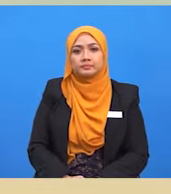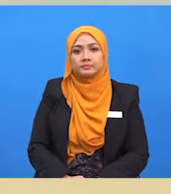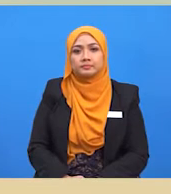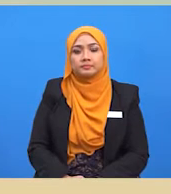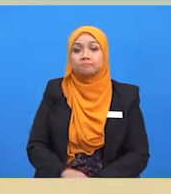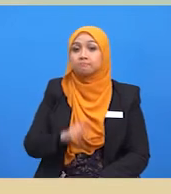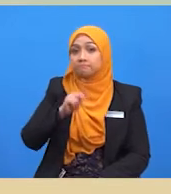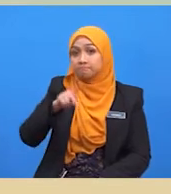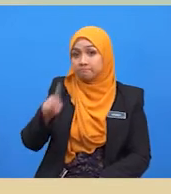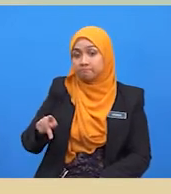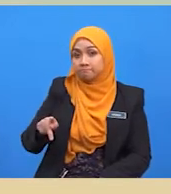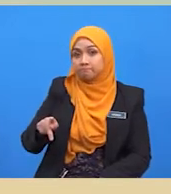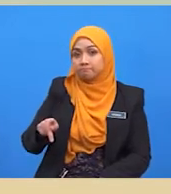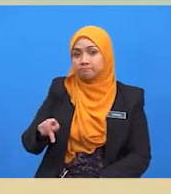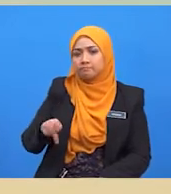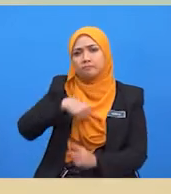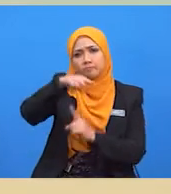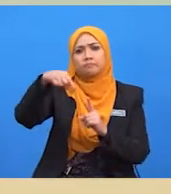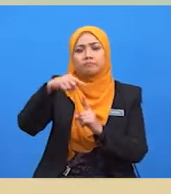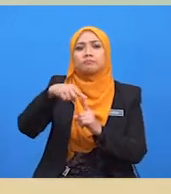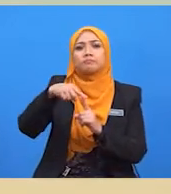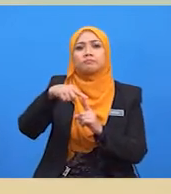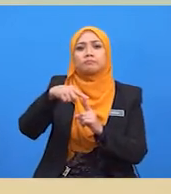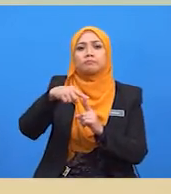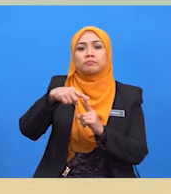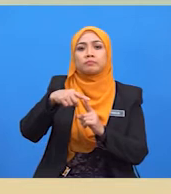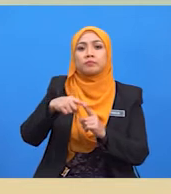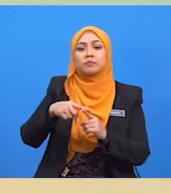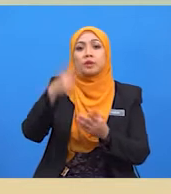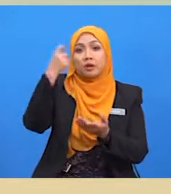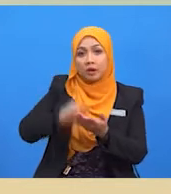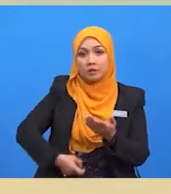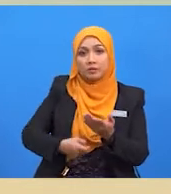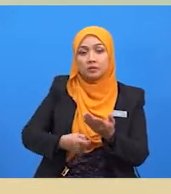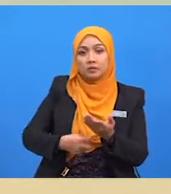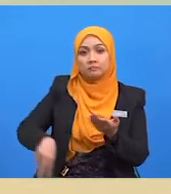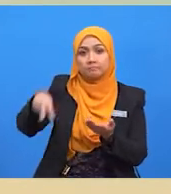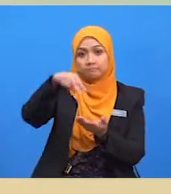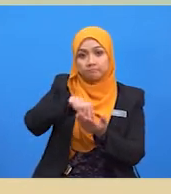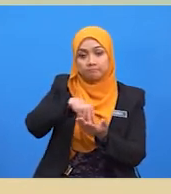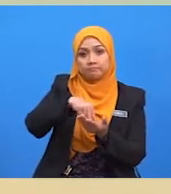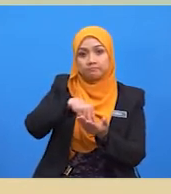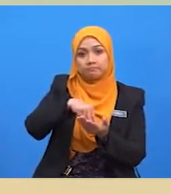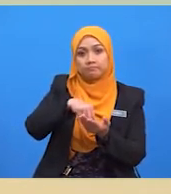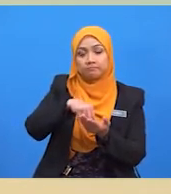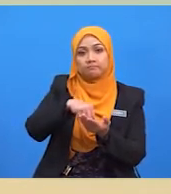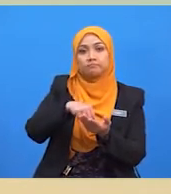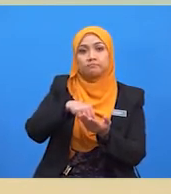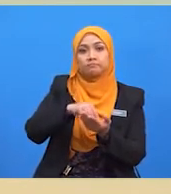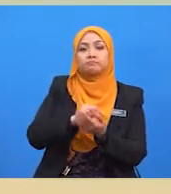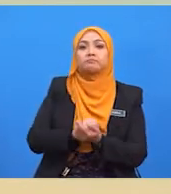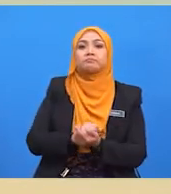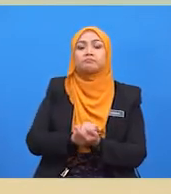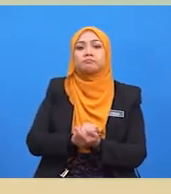Pelajar-pelajar sekalian, apabila harga pasaran meningkat dari P1 ke P2, kuantiti